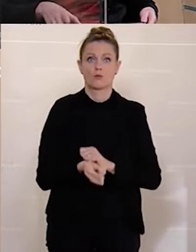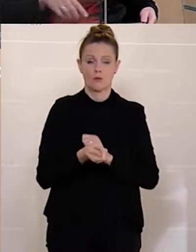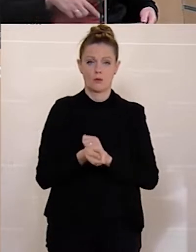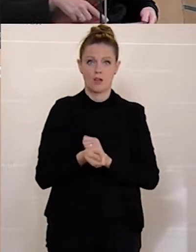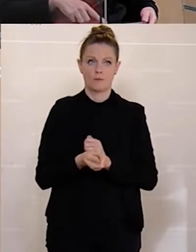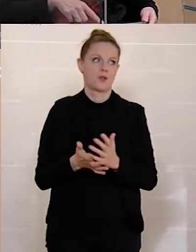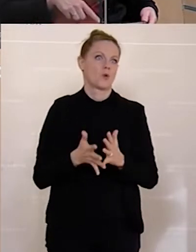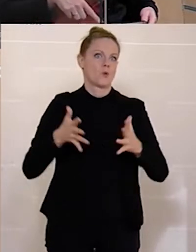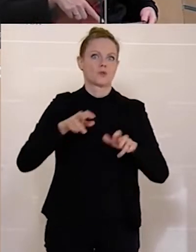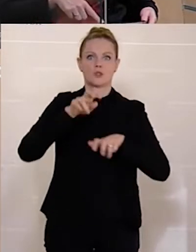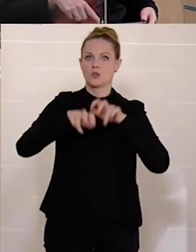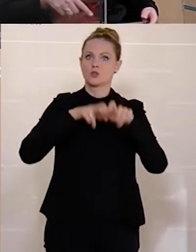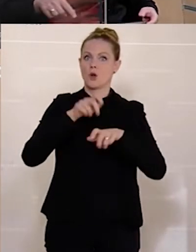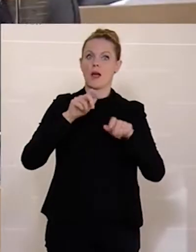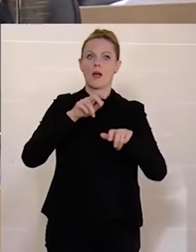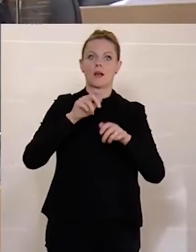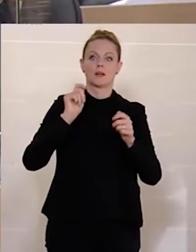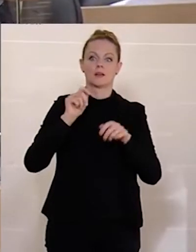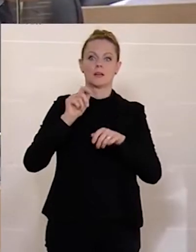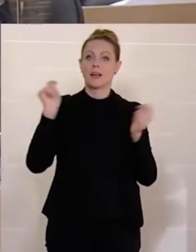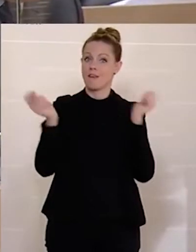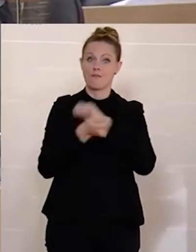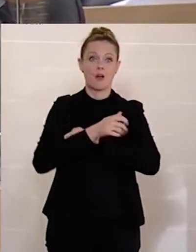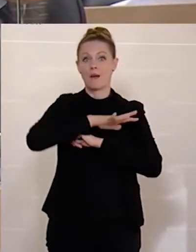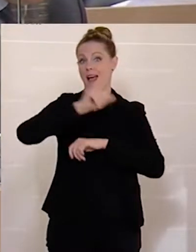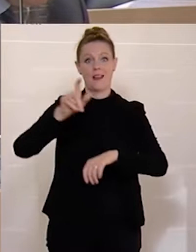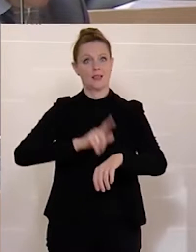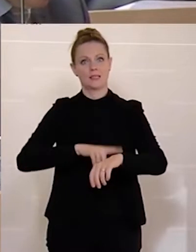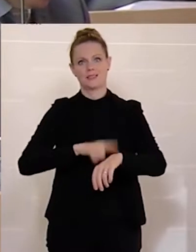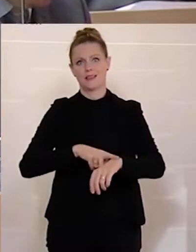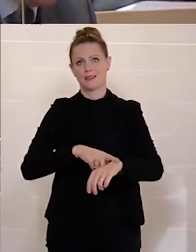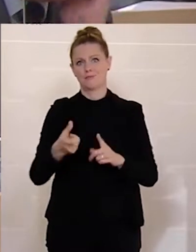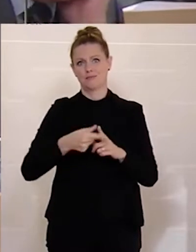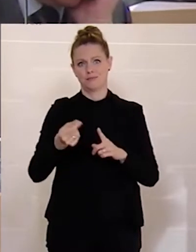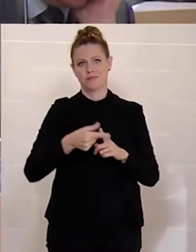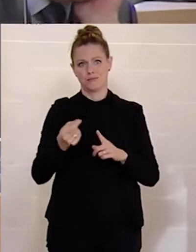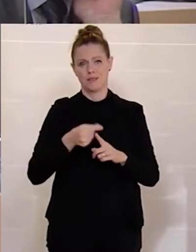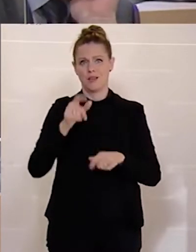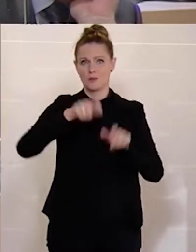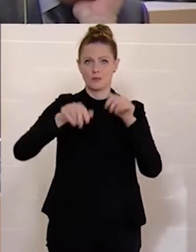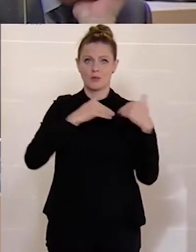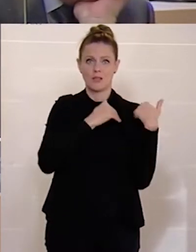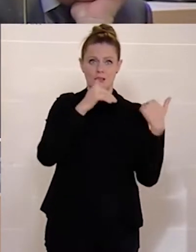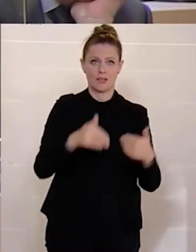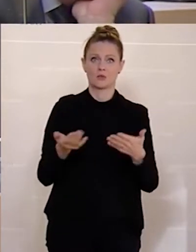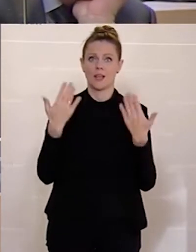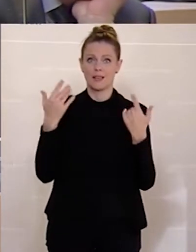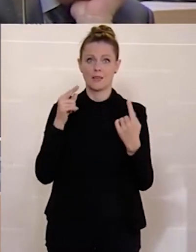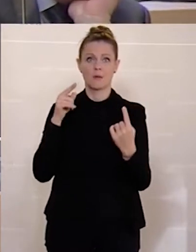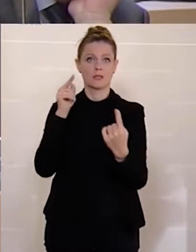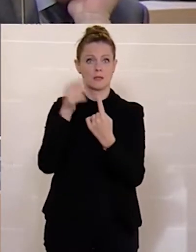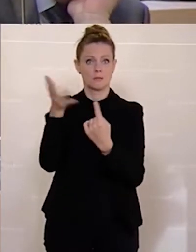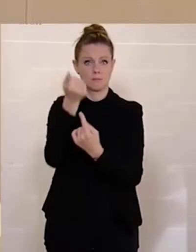Steuerreform aller Zeiten, ja, die ist ein Schmied. Die entlastet weder die Menschen noch wird sie uns den Klimazielen näher bringen.